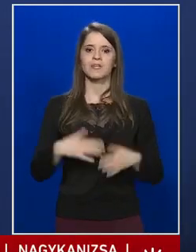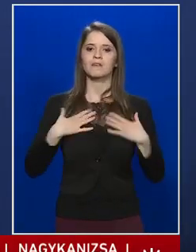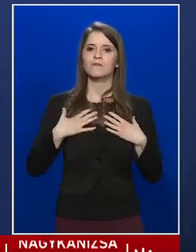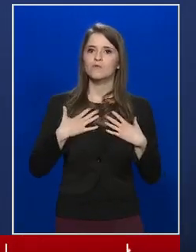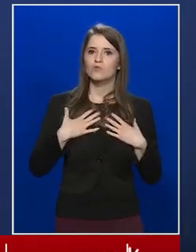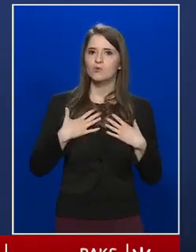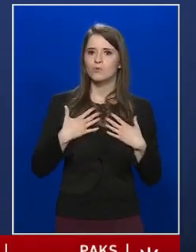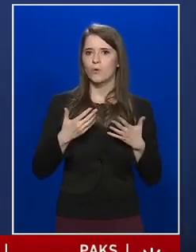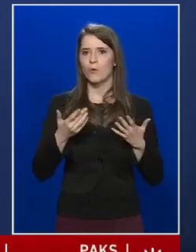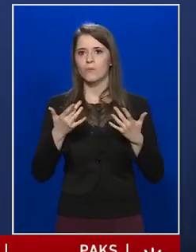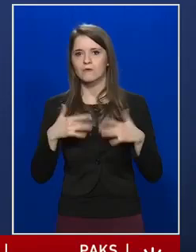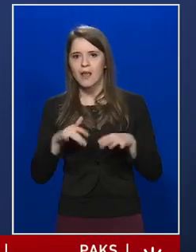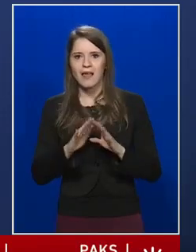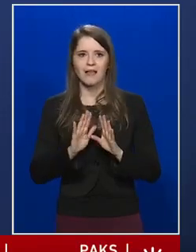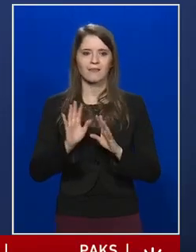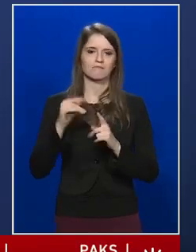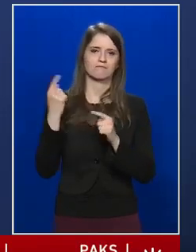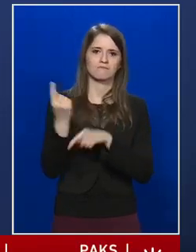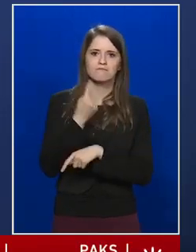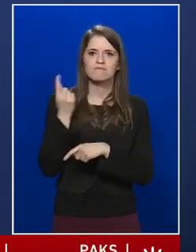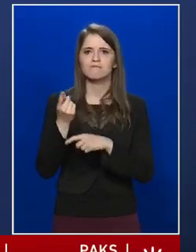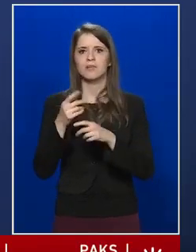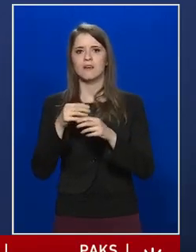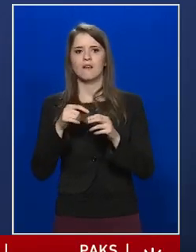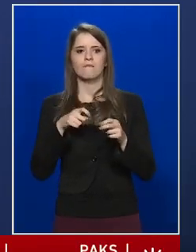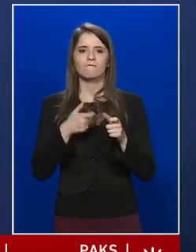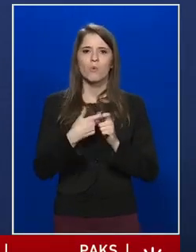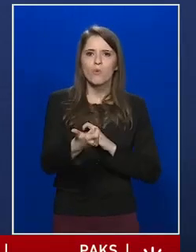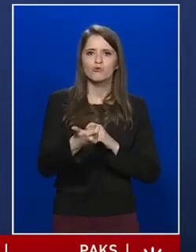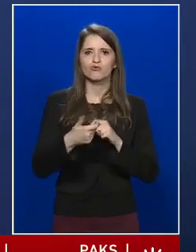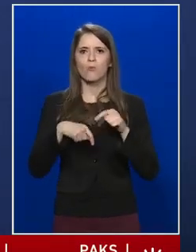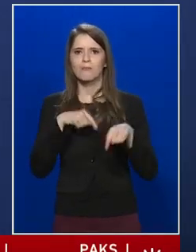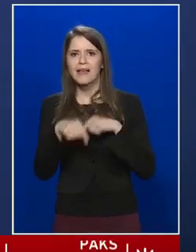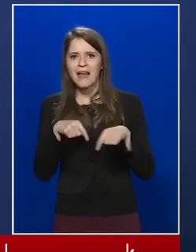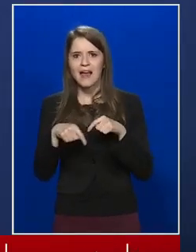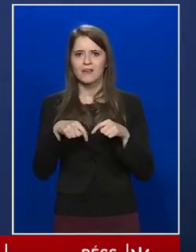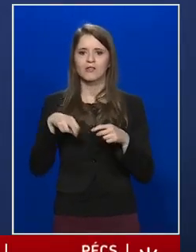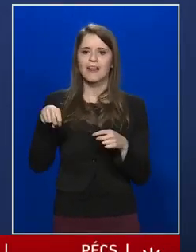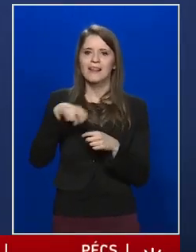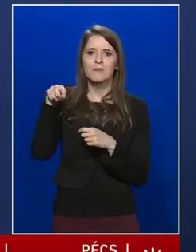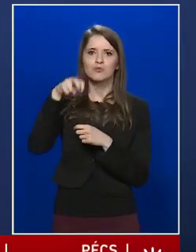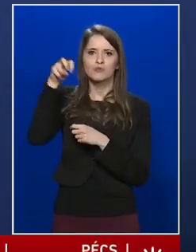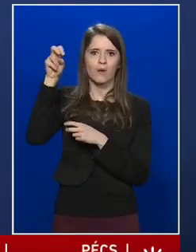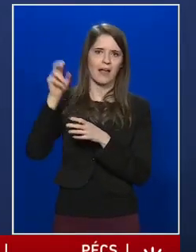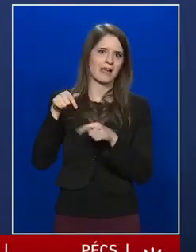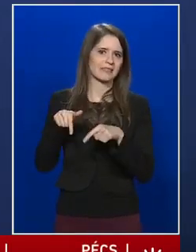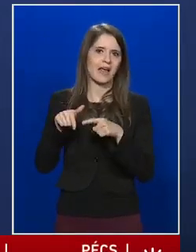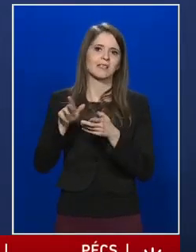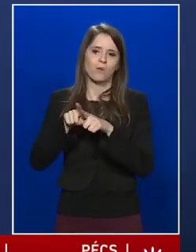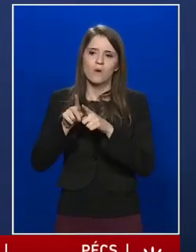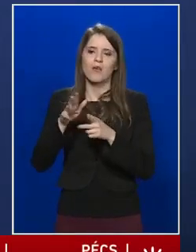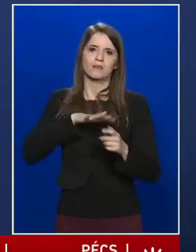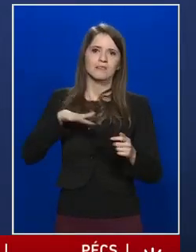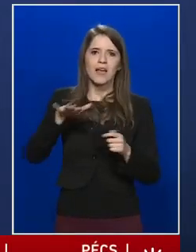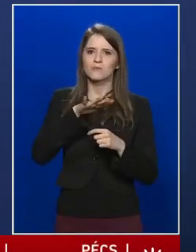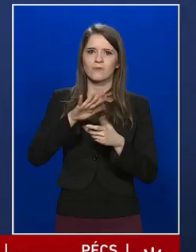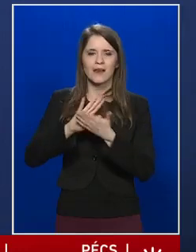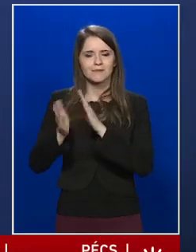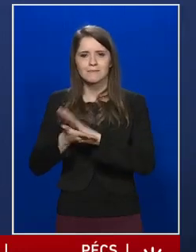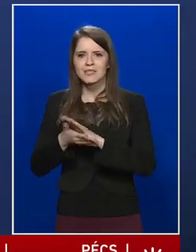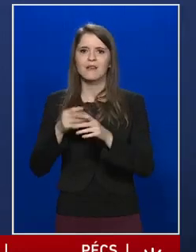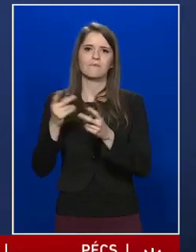fűrdőhelységeket, folyosókat, bejárati részt, lépcsőházat, tehát mindazon területeket, ahol